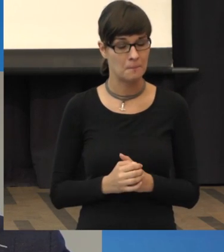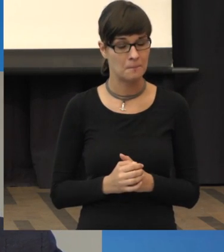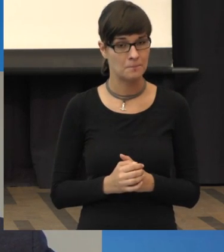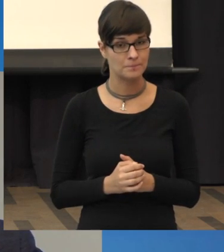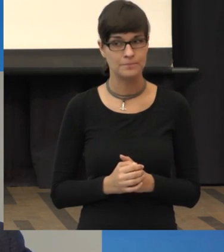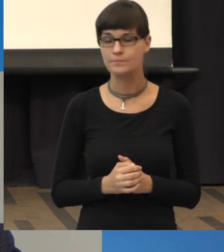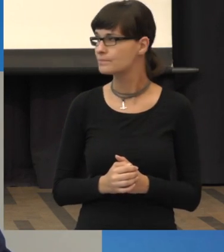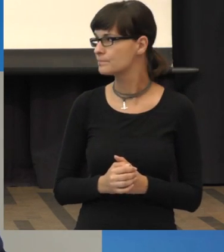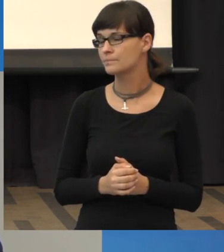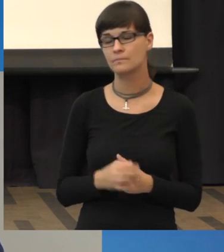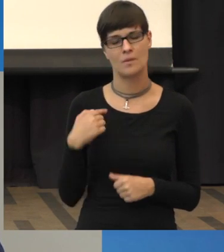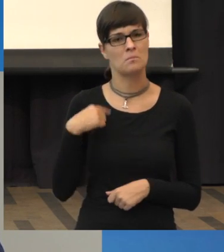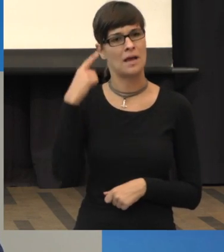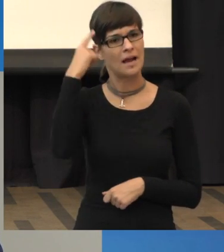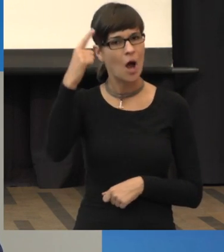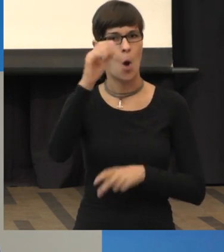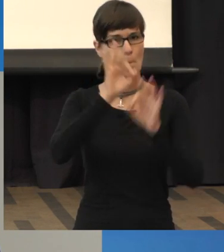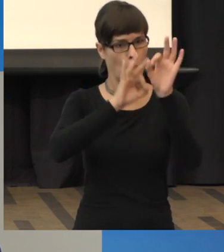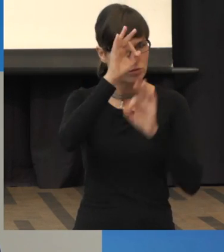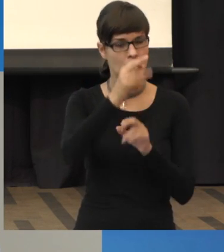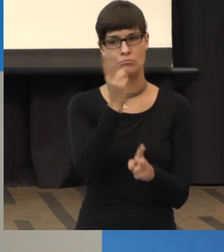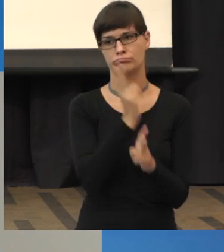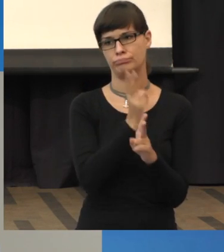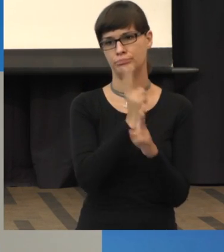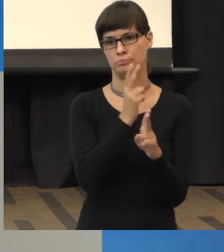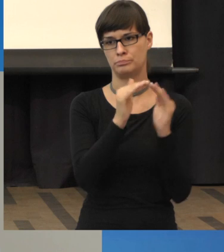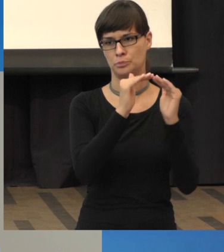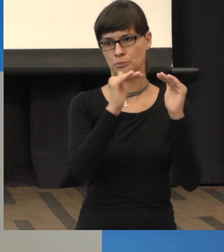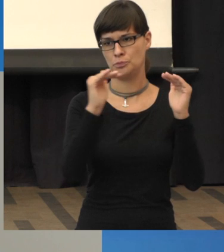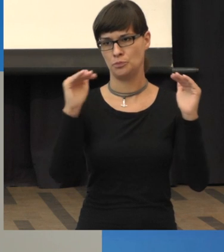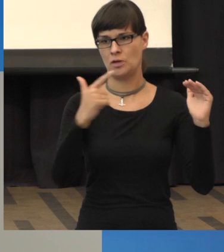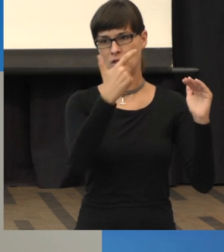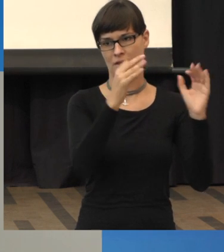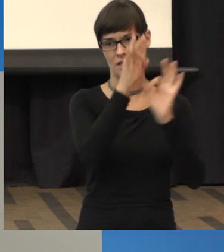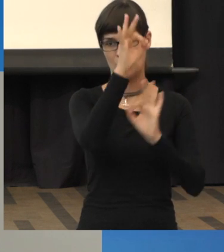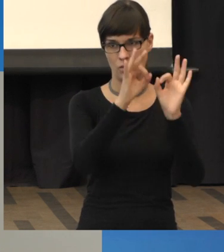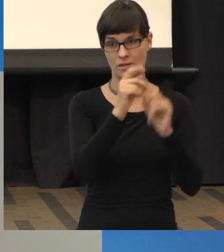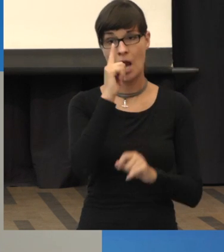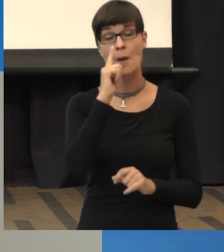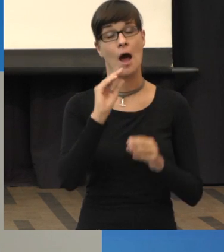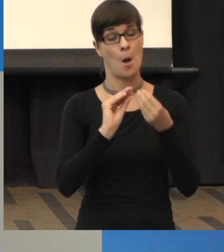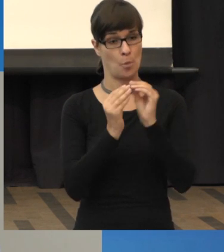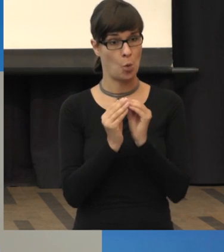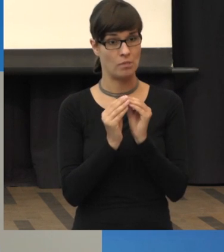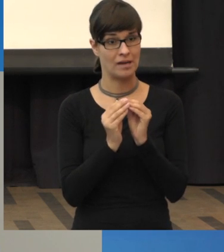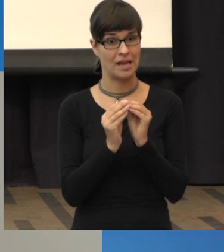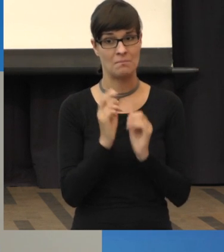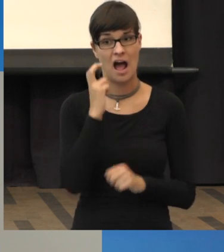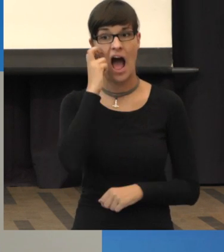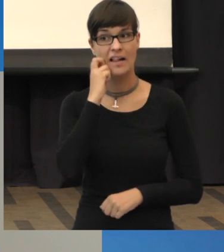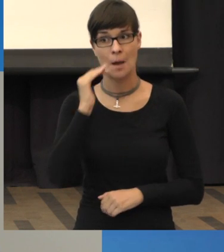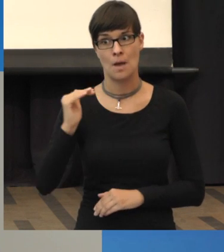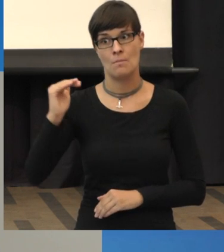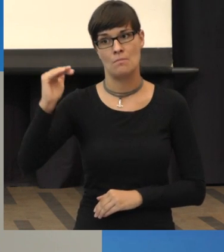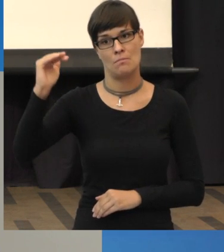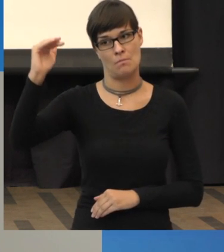Also ich denke mir, die Prozentzahlen wachsen nicht, sondern die Lebenserwartung wächst des Menschen und wir